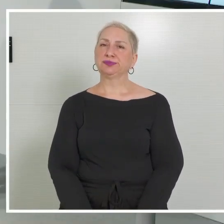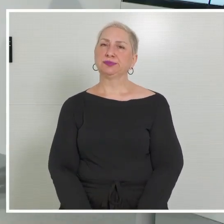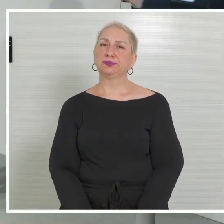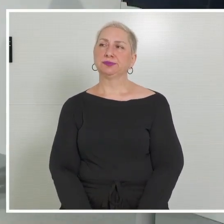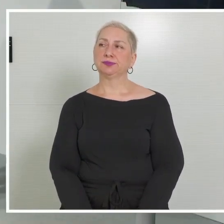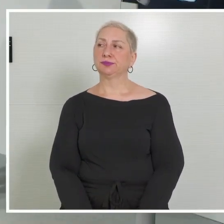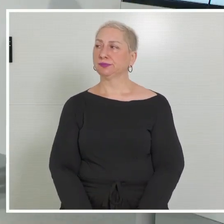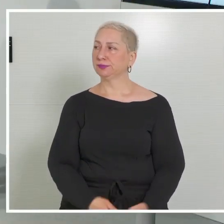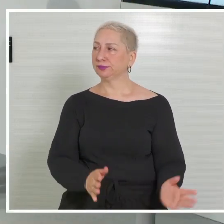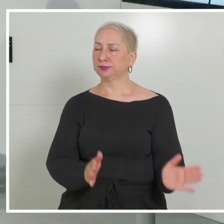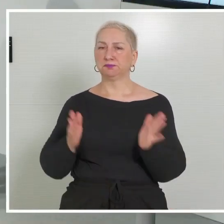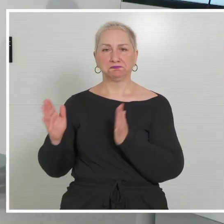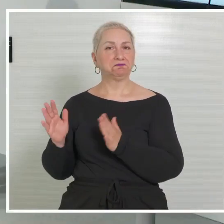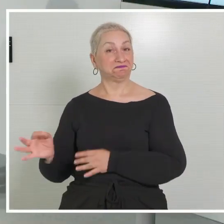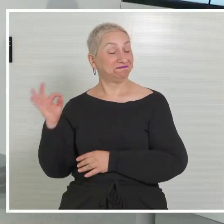Wohl, bitte.